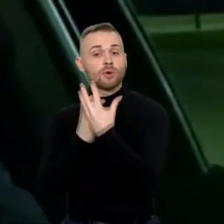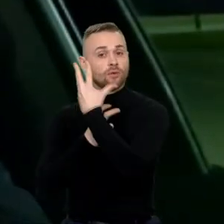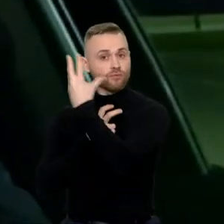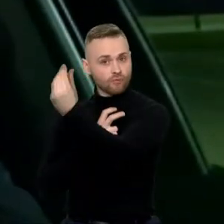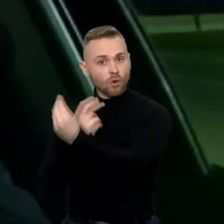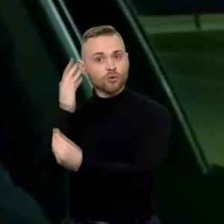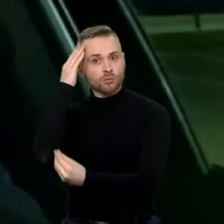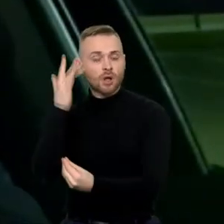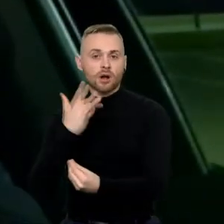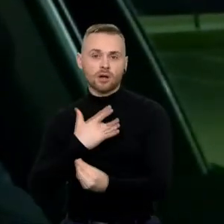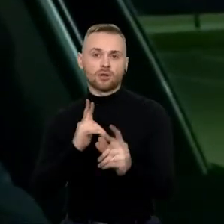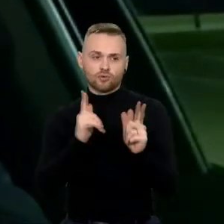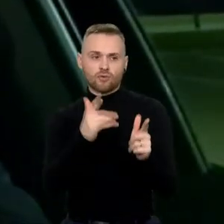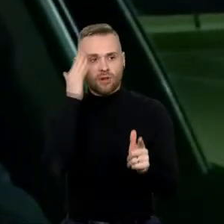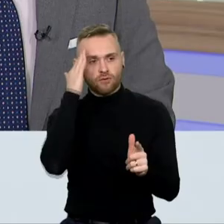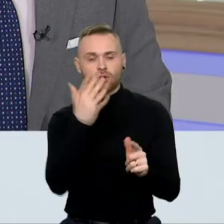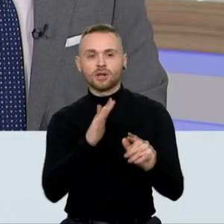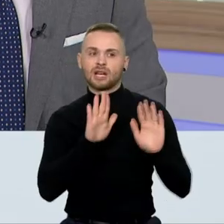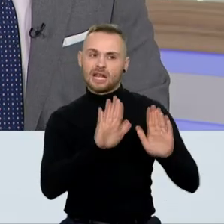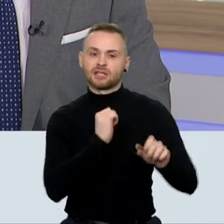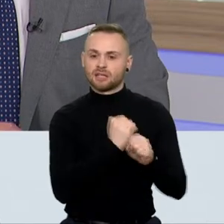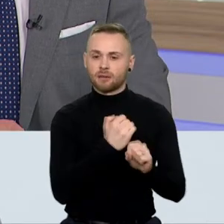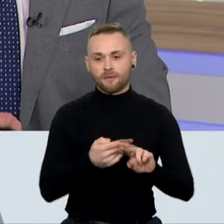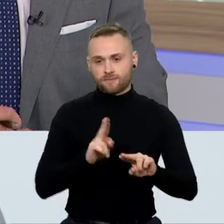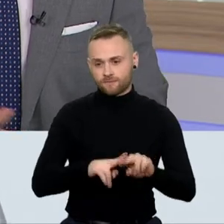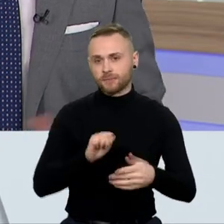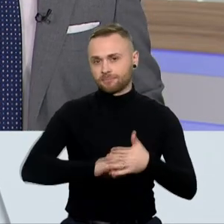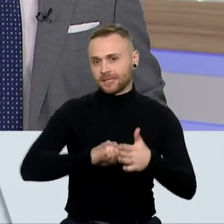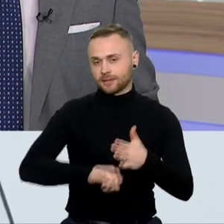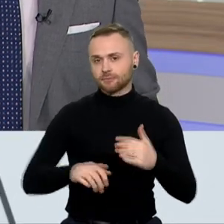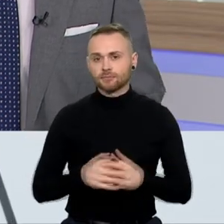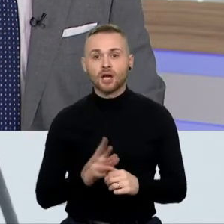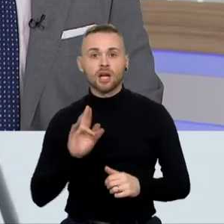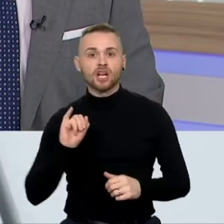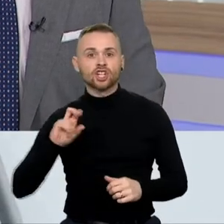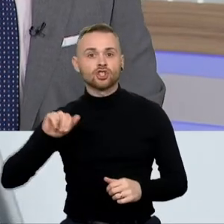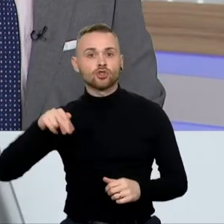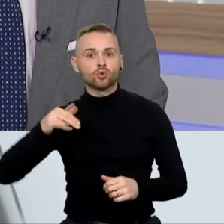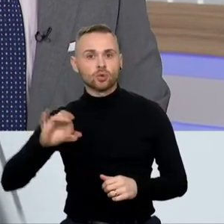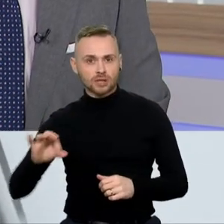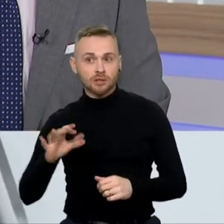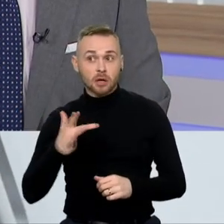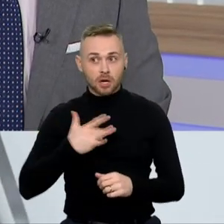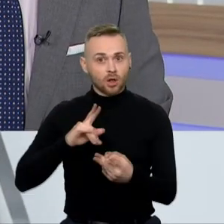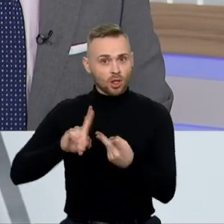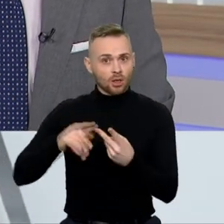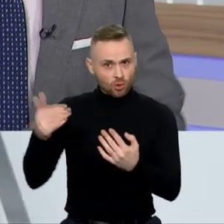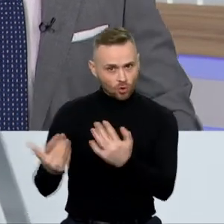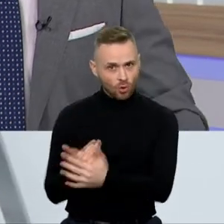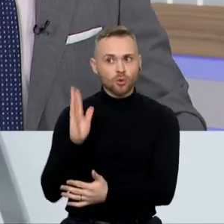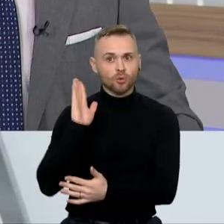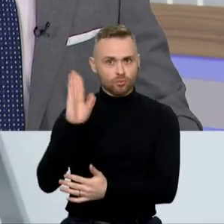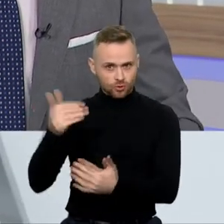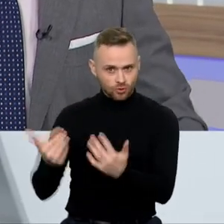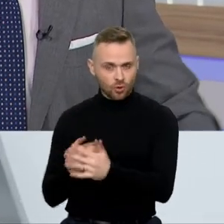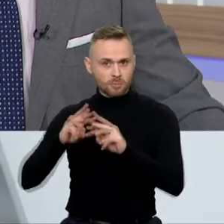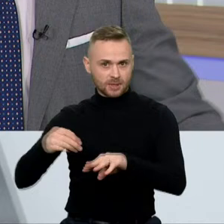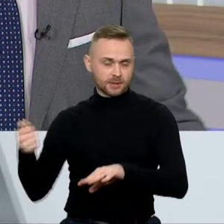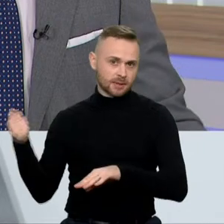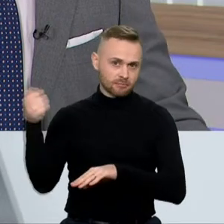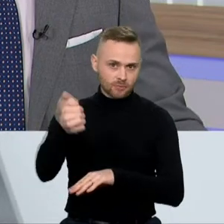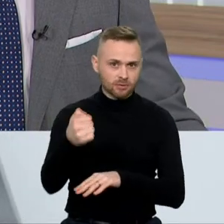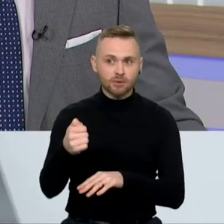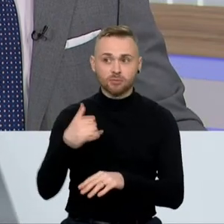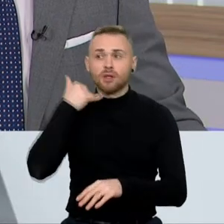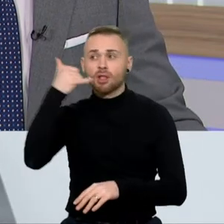būti ir didesnis tempas. Bandėm šį vakarą susisiekti su Laurinu Kašiūnų, kuris minimas, kaip arvido Nušausko įpėdinis, jūs galėtumėt patvirtinti